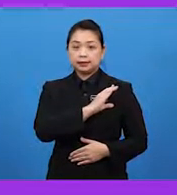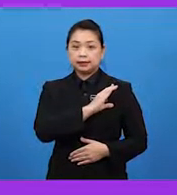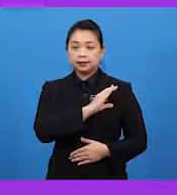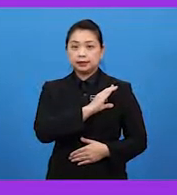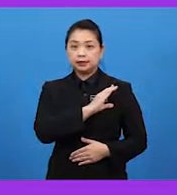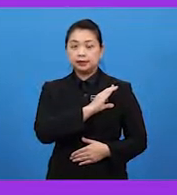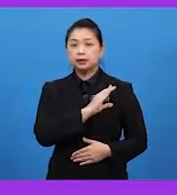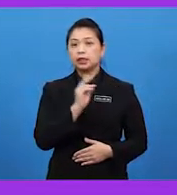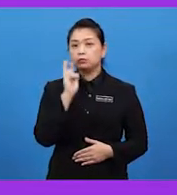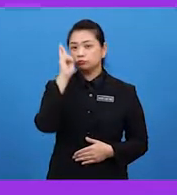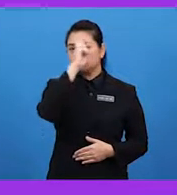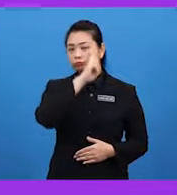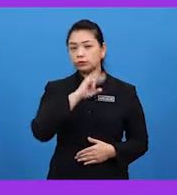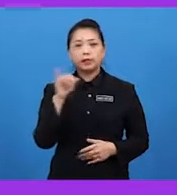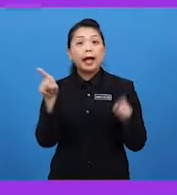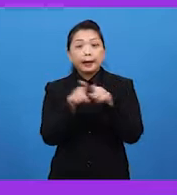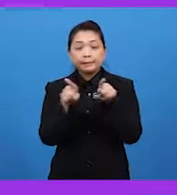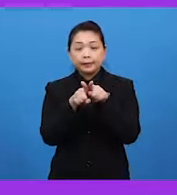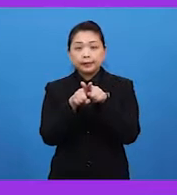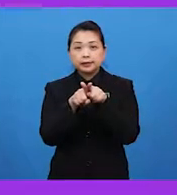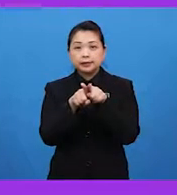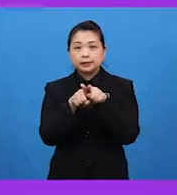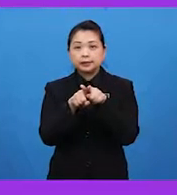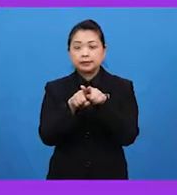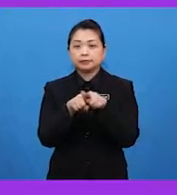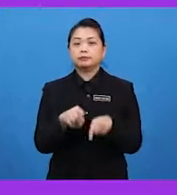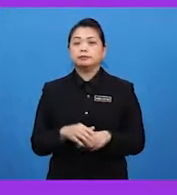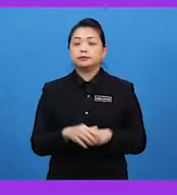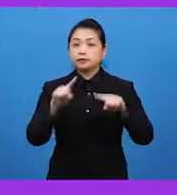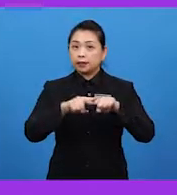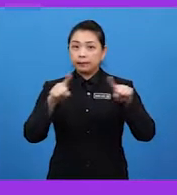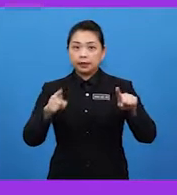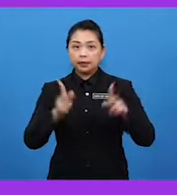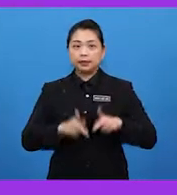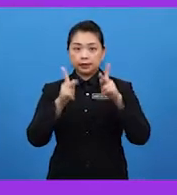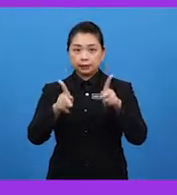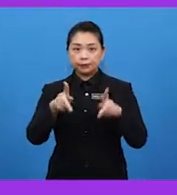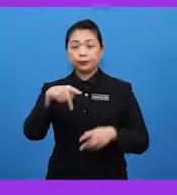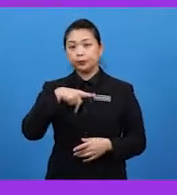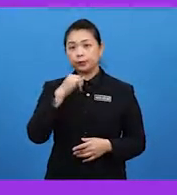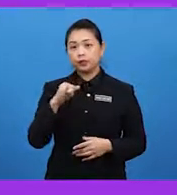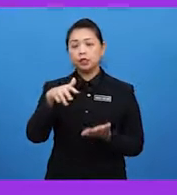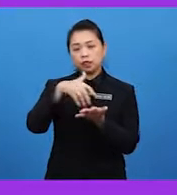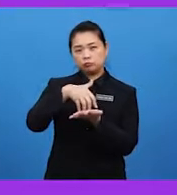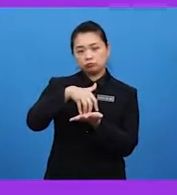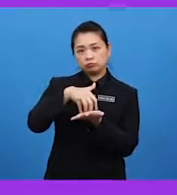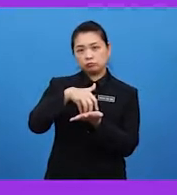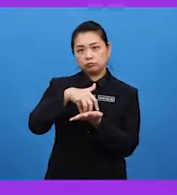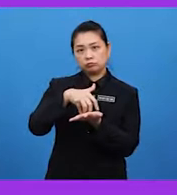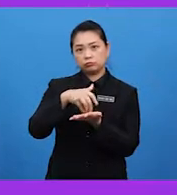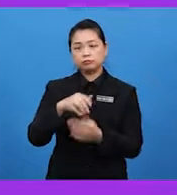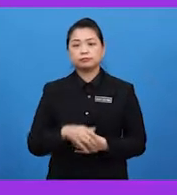yang menyerupai tumbuhan induk. Akan tetapi, kaedah ini mempunyai satu